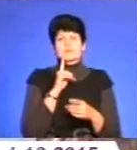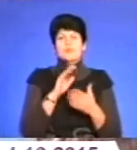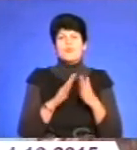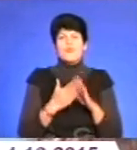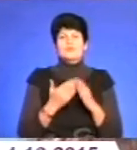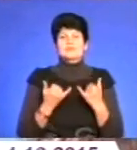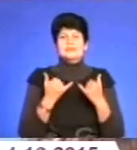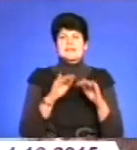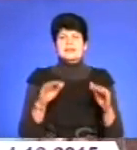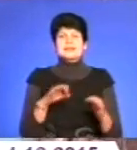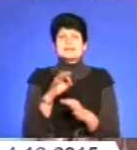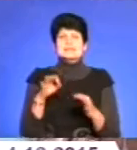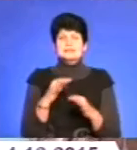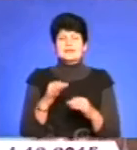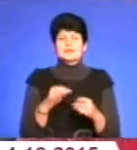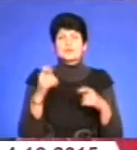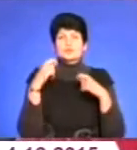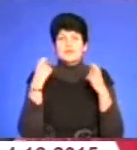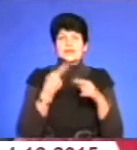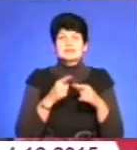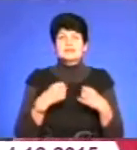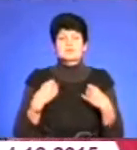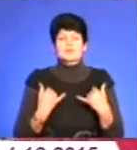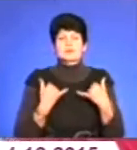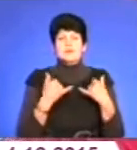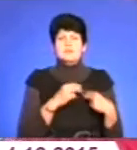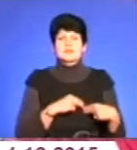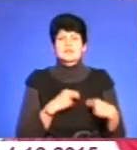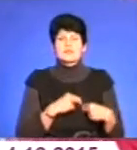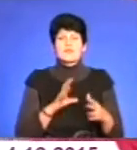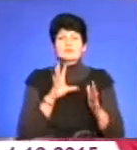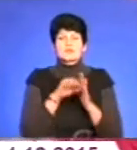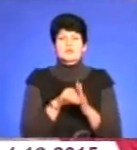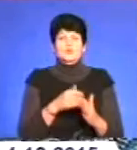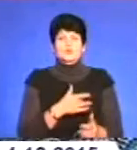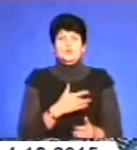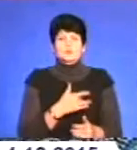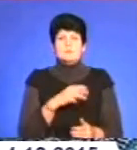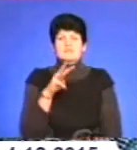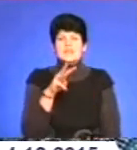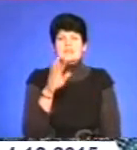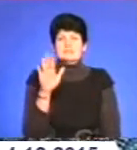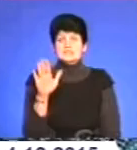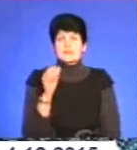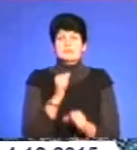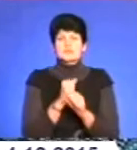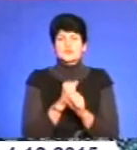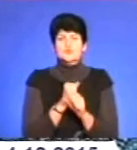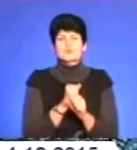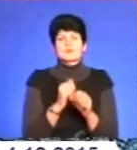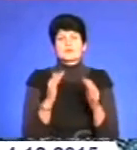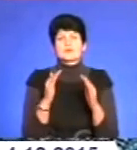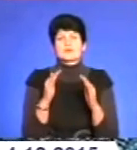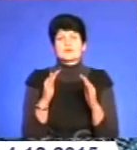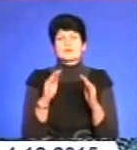Ювілей дитячого будинку – свято для його працівників, адже у роботу вкладають і частинку душі. Марія Васильівна працює у дитбудинку більше